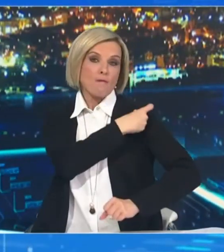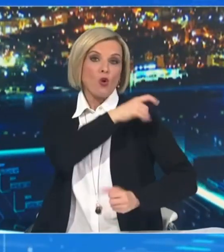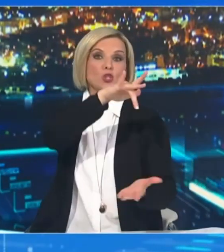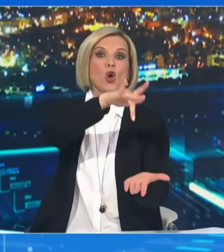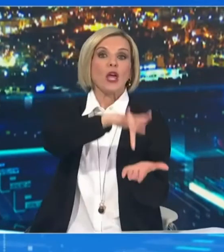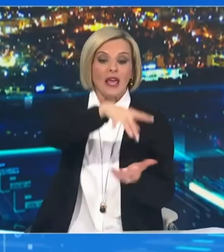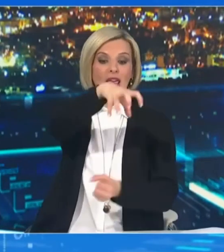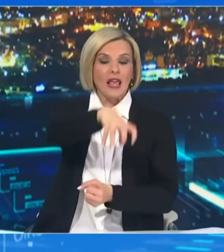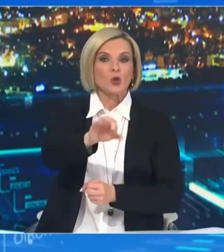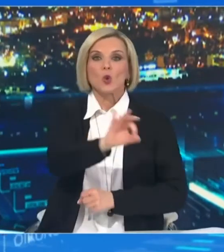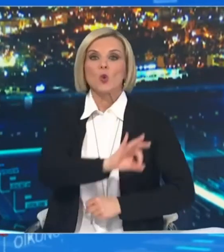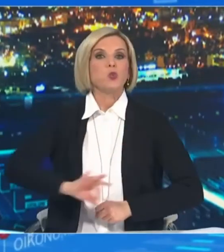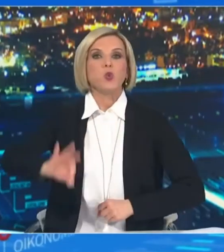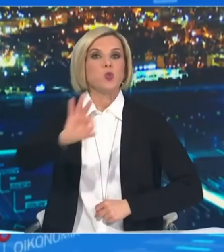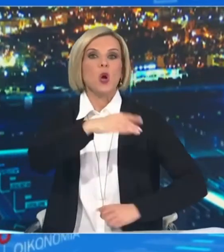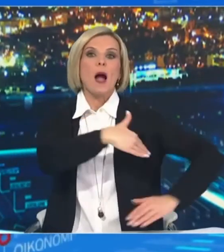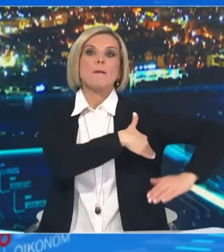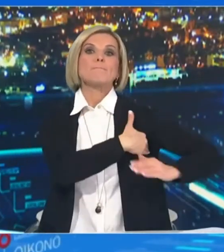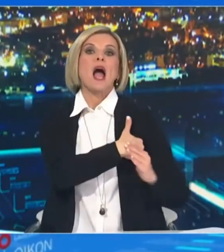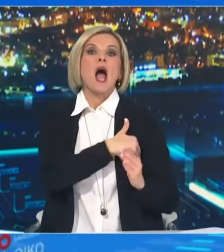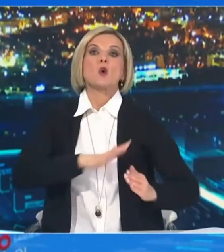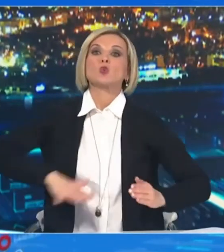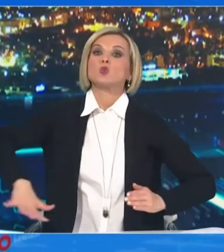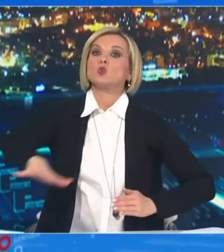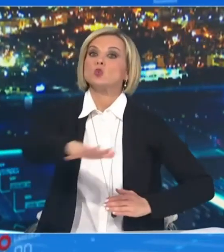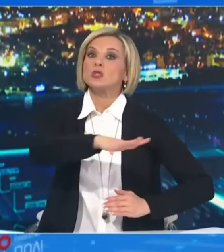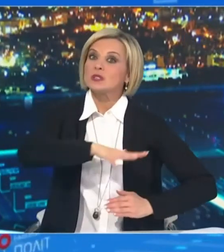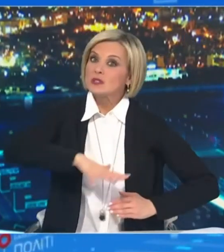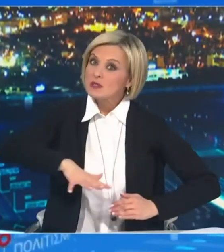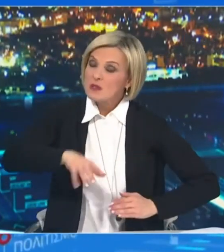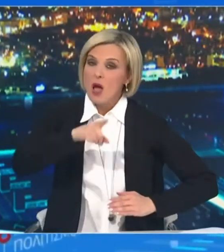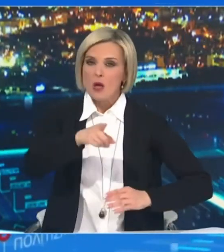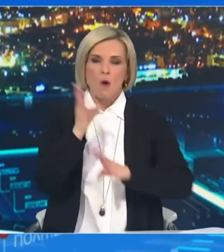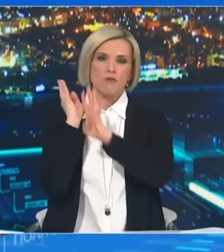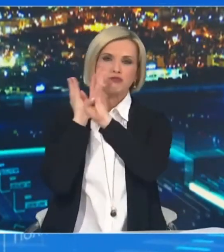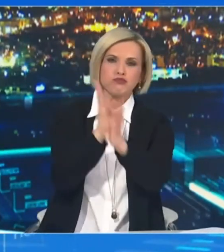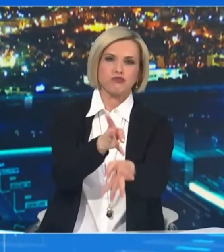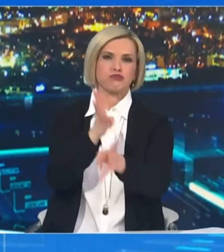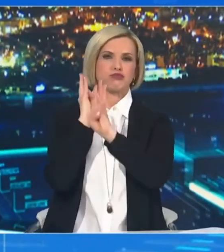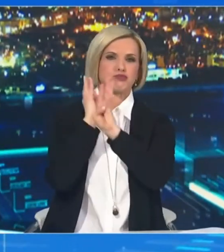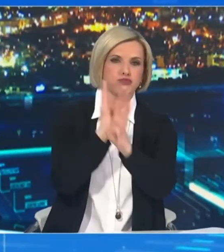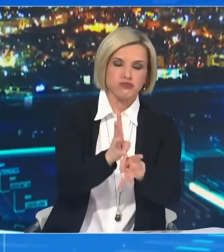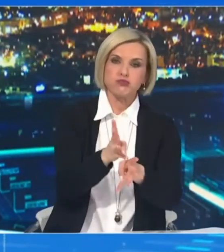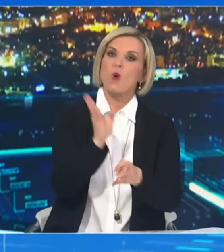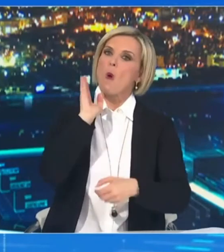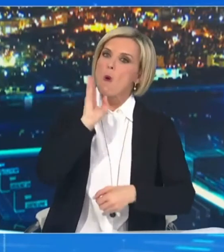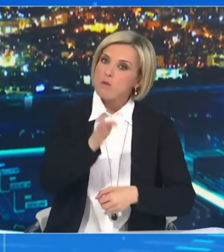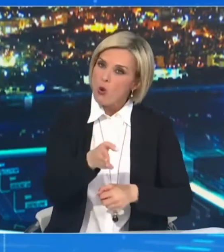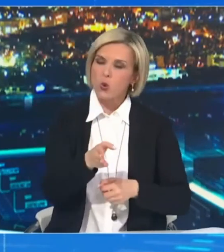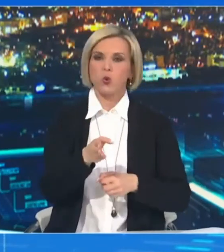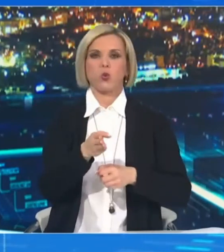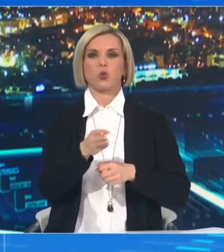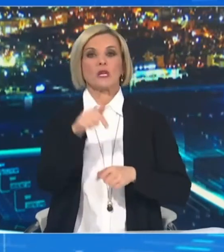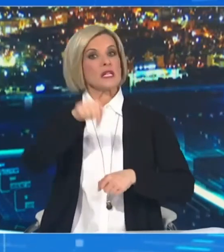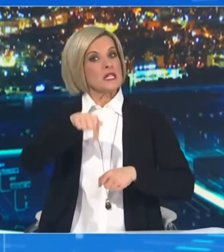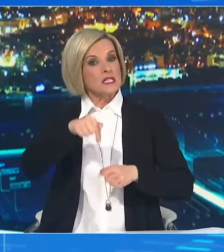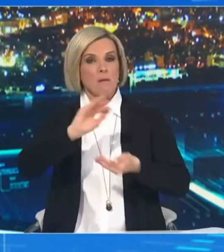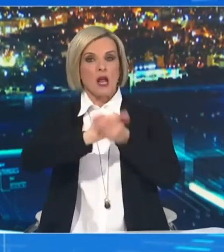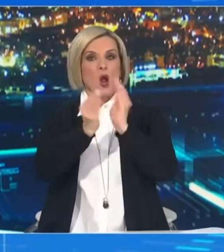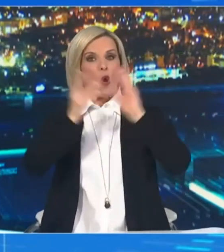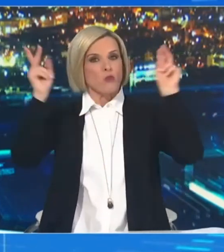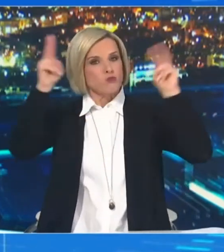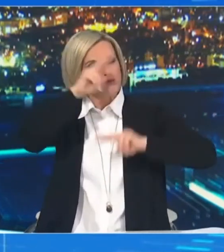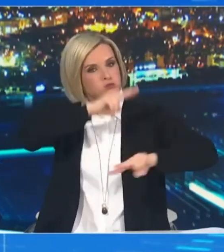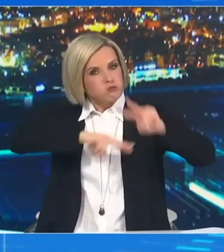κέντρα ανά τη χώρα, οι άνθρωποι να πηγαίνουν και νωρίς με το χιόνι και την κακοκαιρία για να